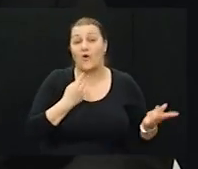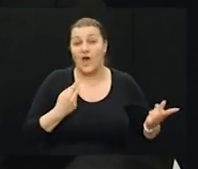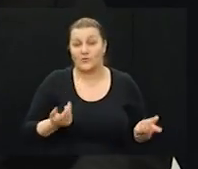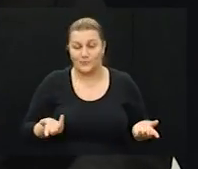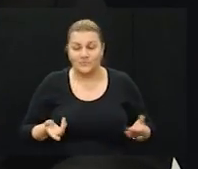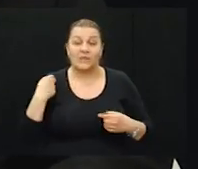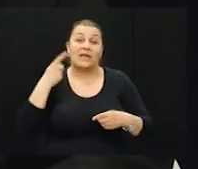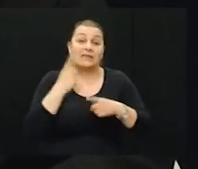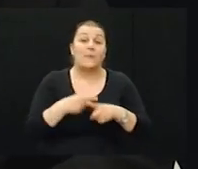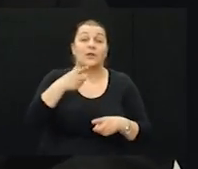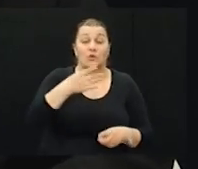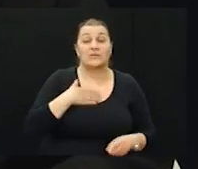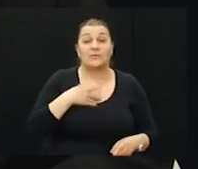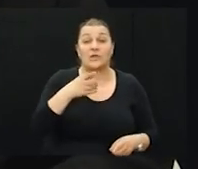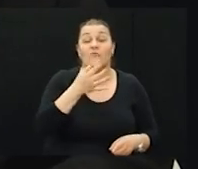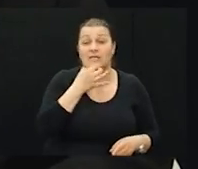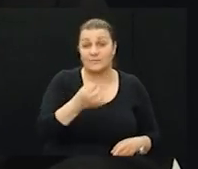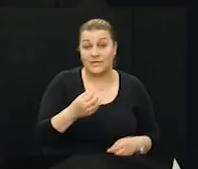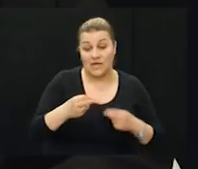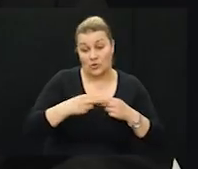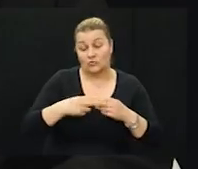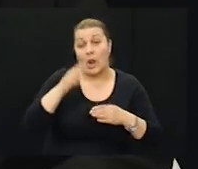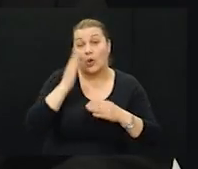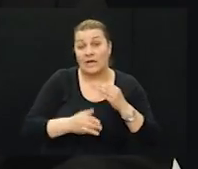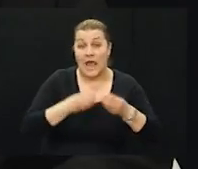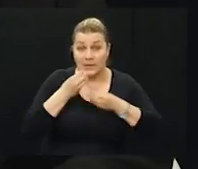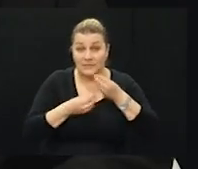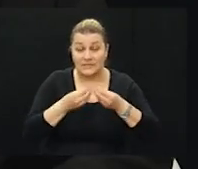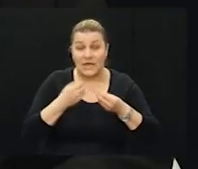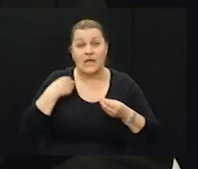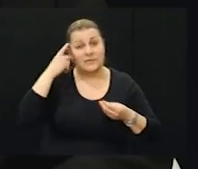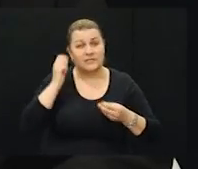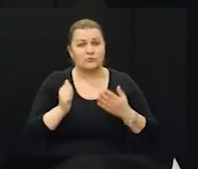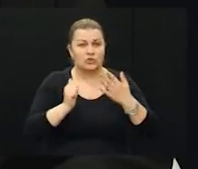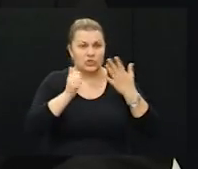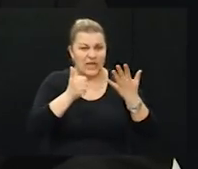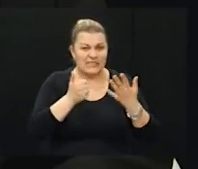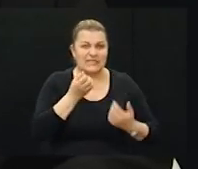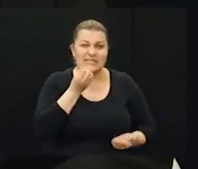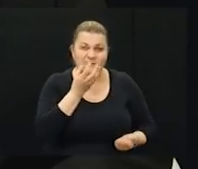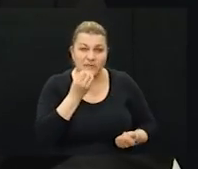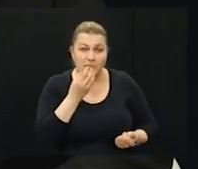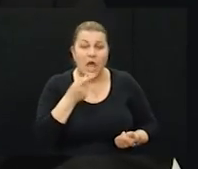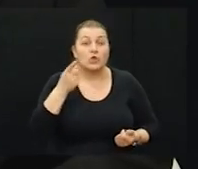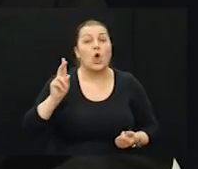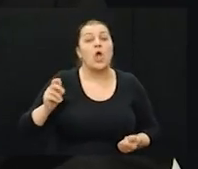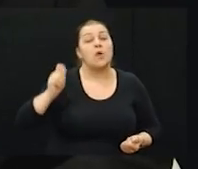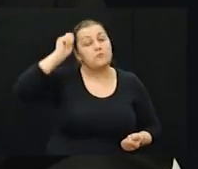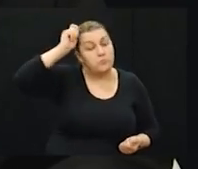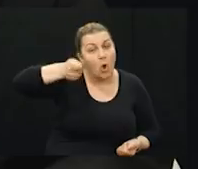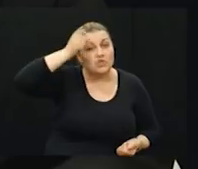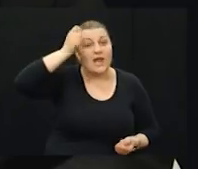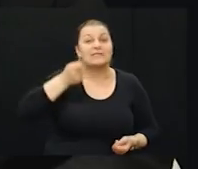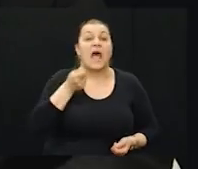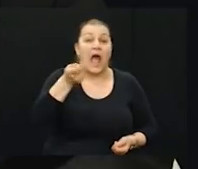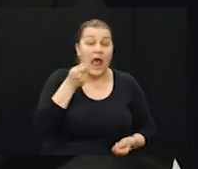tamo sam vas tijel to upitati u posljednjim spominutama emisije. Mislim da je šesti svibnja termin, to je počasna alka koja